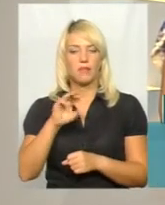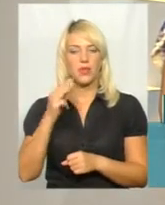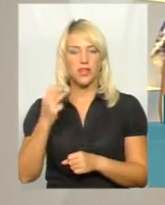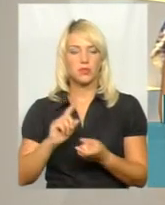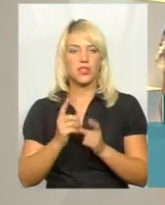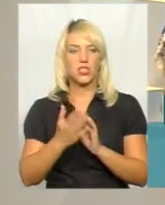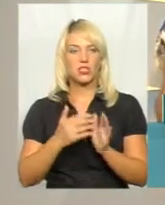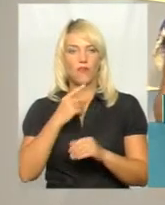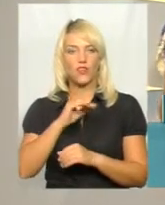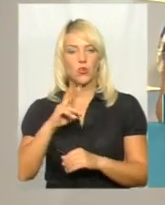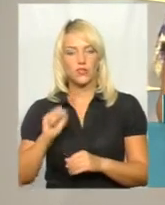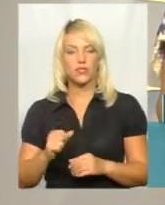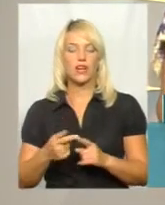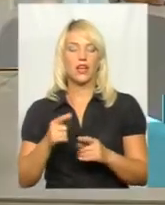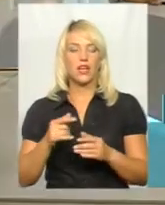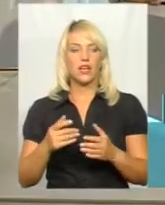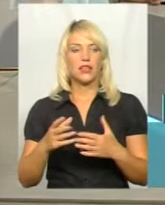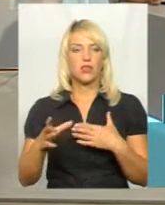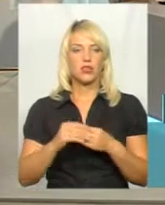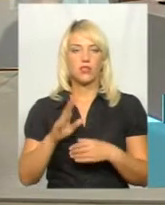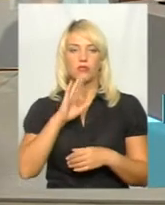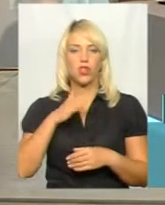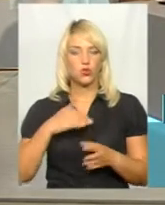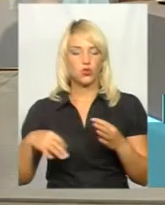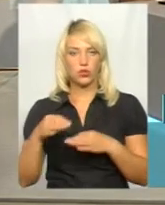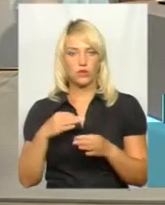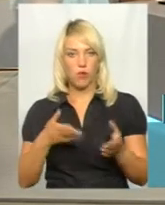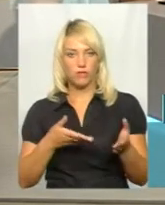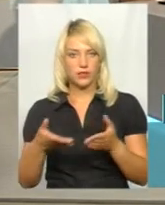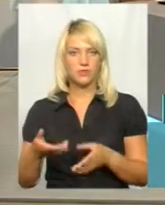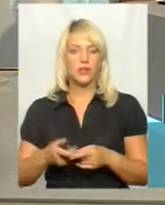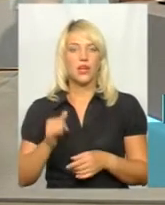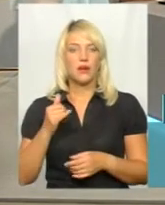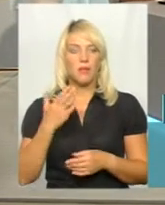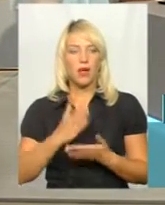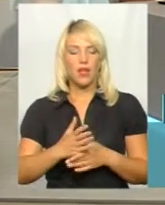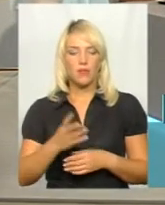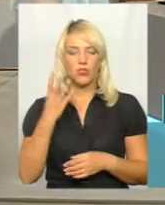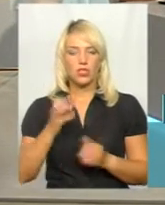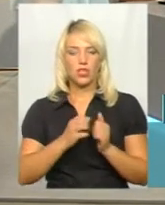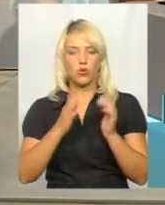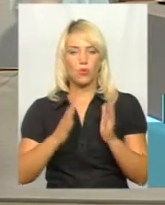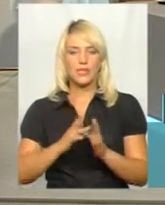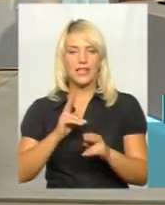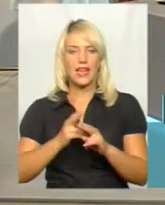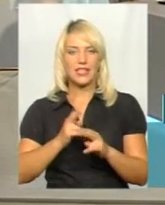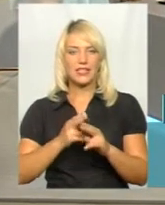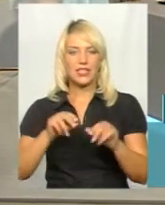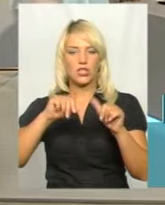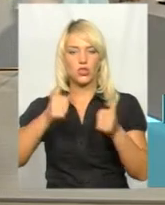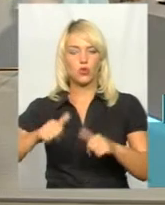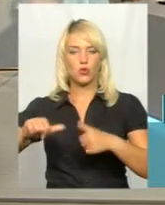живо, тож долучайтесь до розмови. Пані Тетяно, маємо у Хмельницькому чотири комплекси залізних скульптур Миколи Мазура. Це